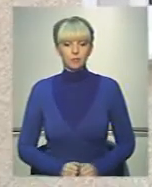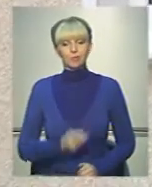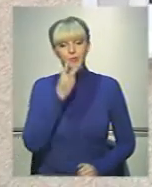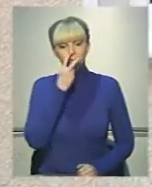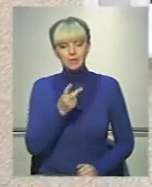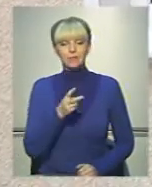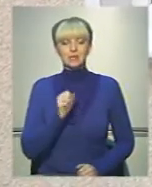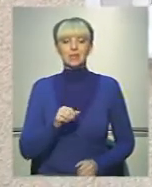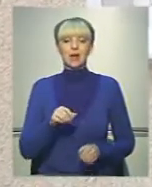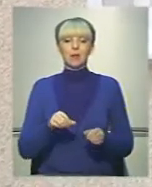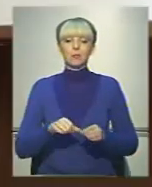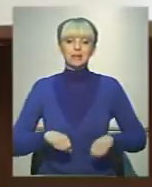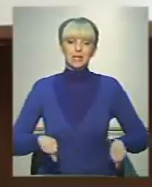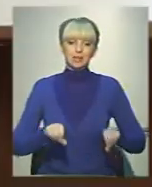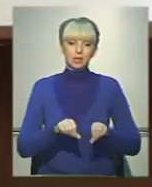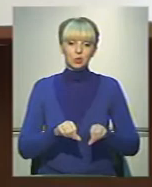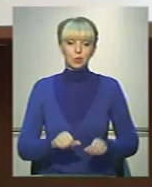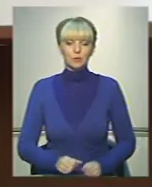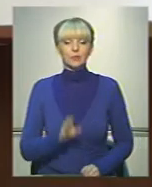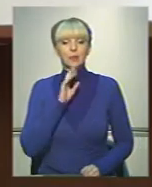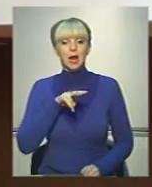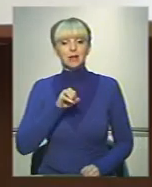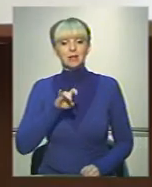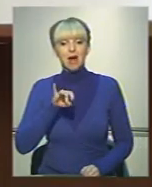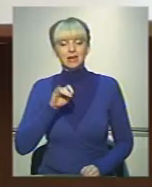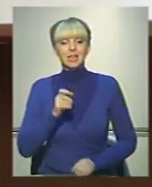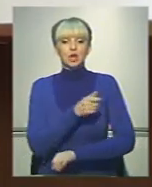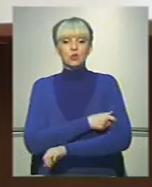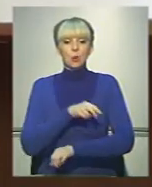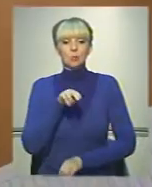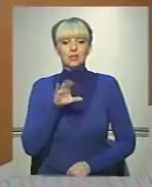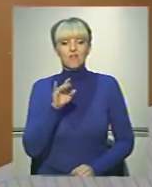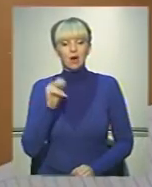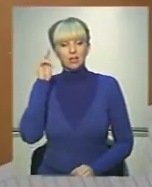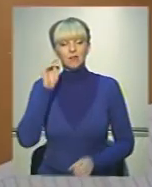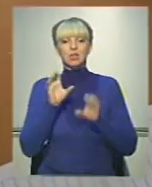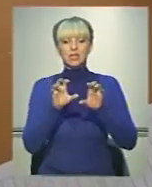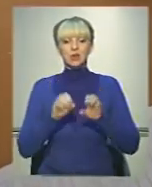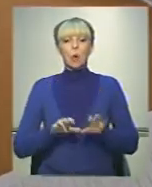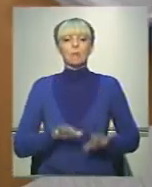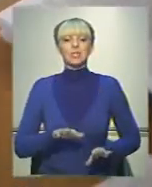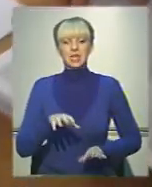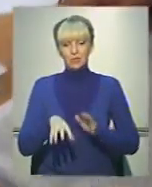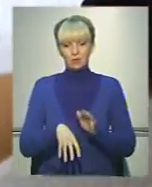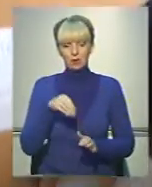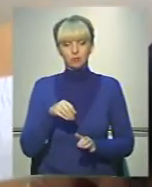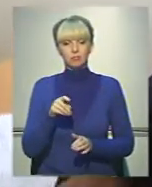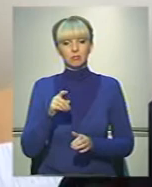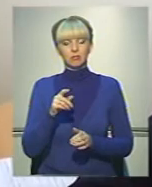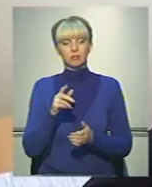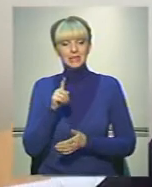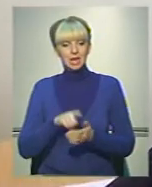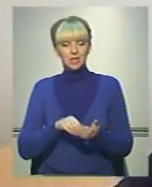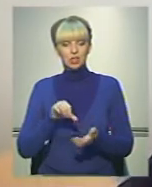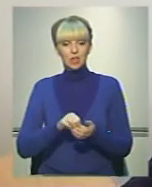дивимося за дільницею. Пані Лариса на чергуванні у ДВК вивчає закон про місцеві вибори. Зізнається, для